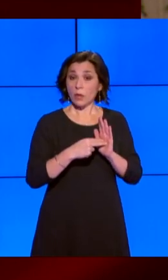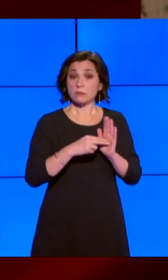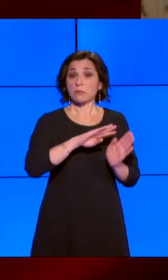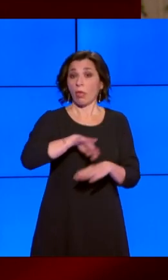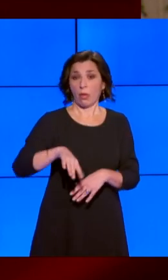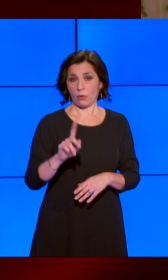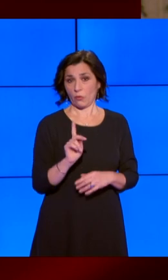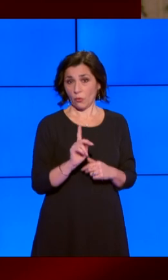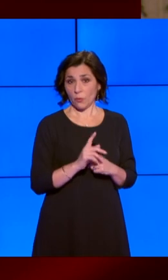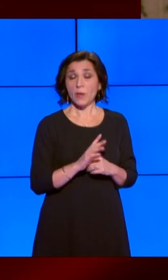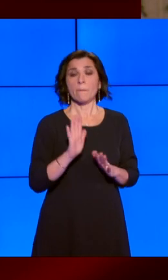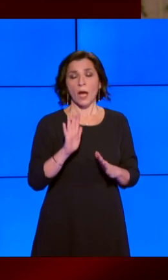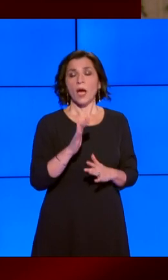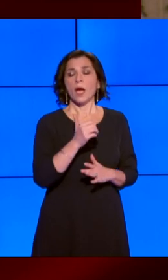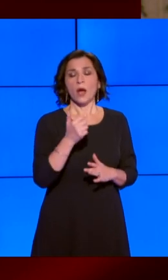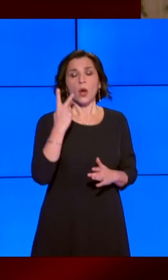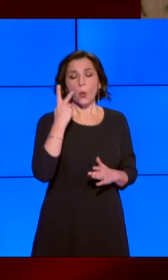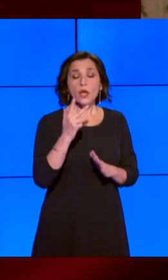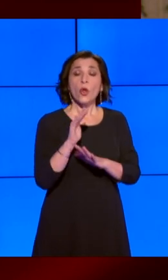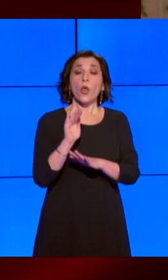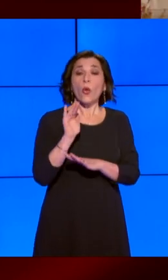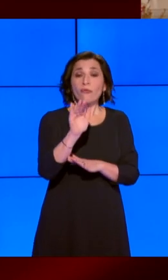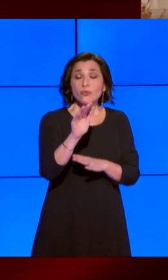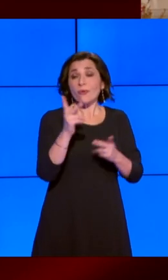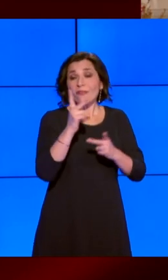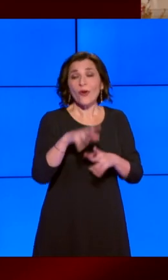rendendosi conto che il futuro in realtà è già cominciato.